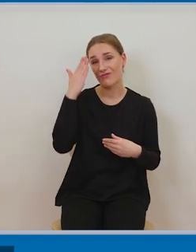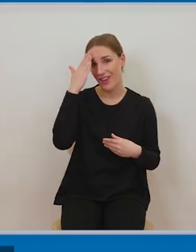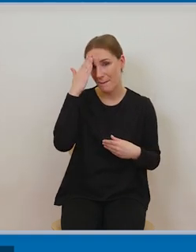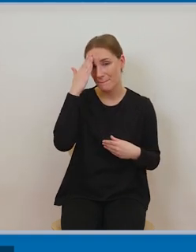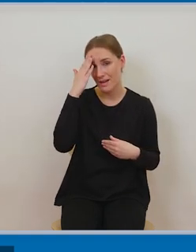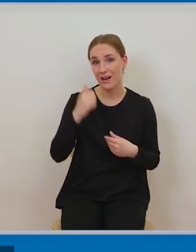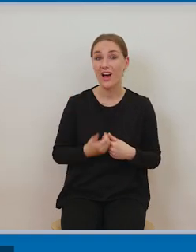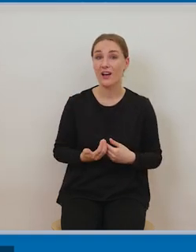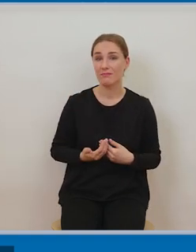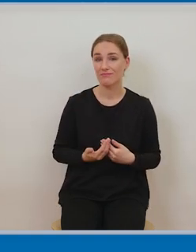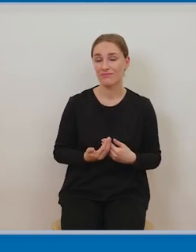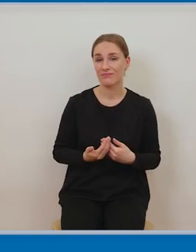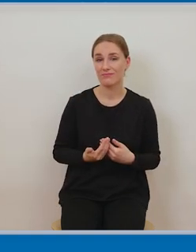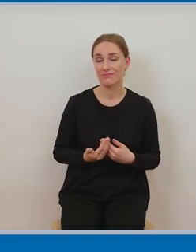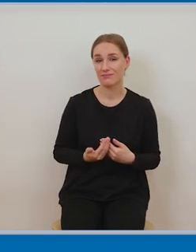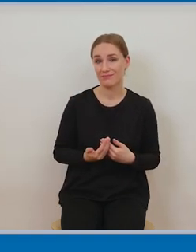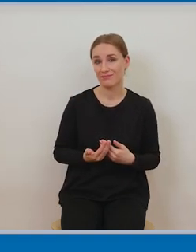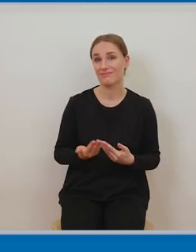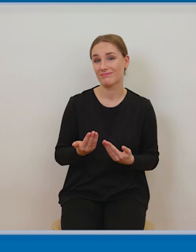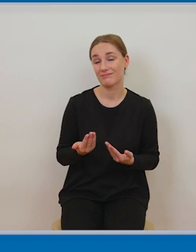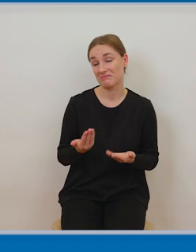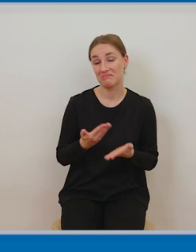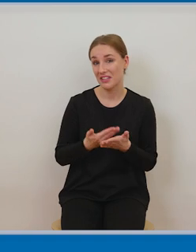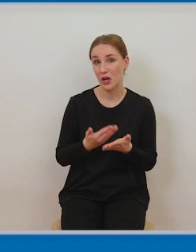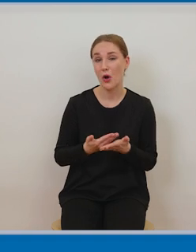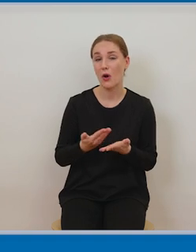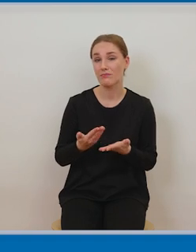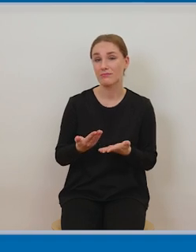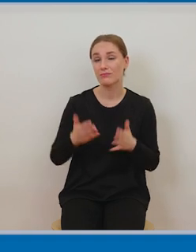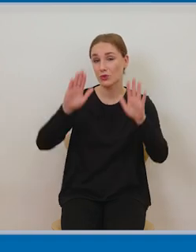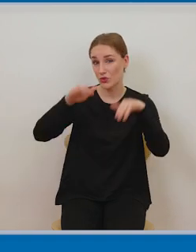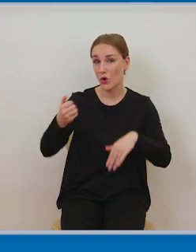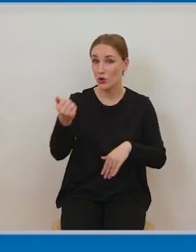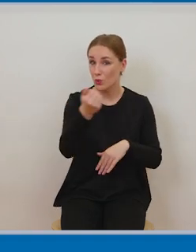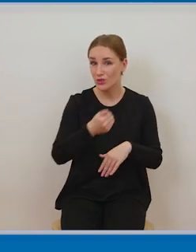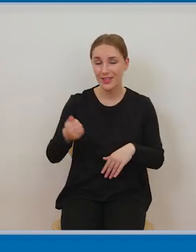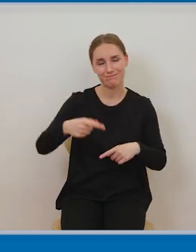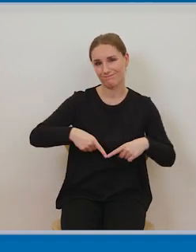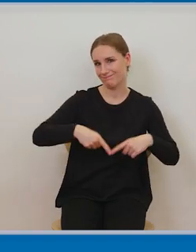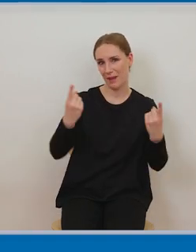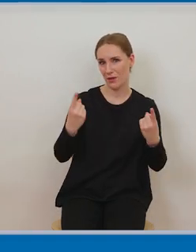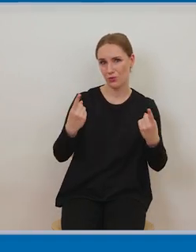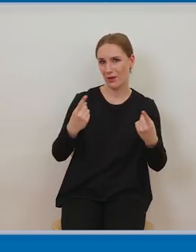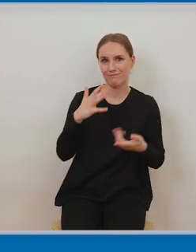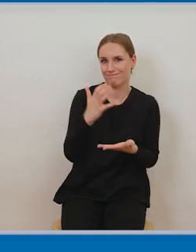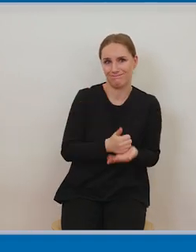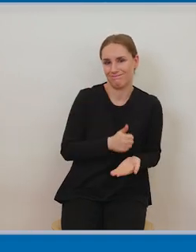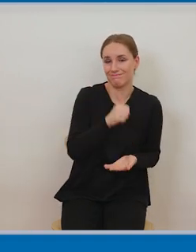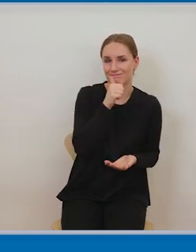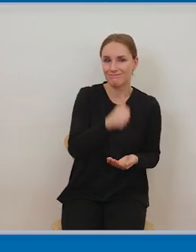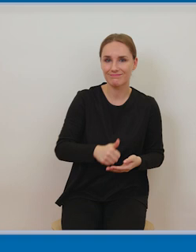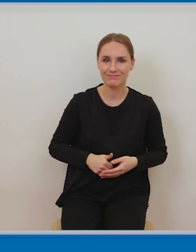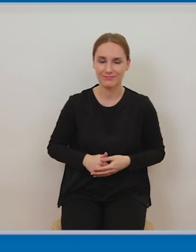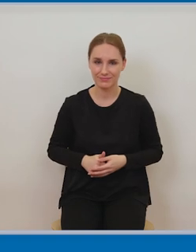autorskich praw osobistych, oznaczenia źródła i autora, ale to są te takie powtarzające się